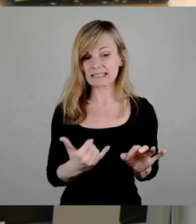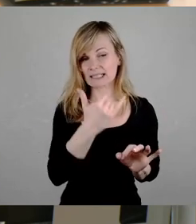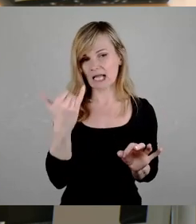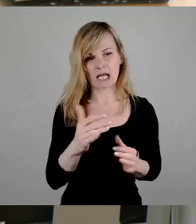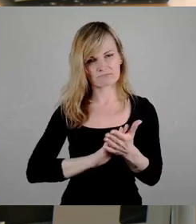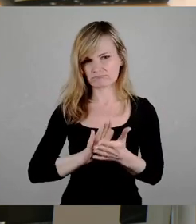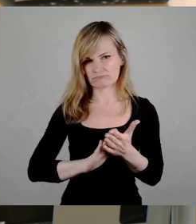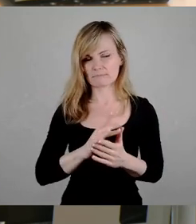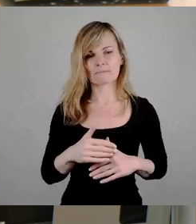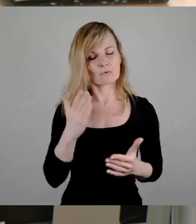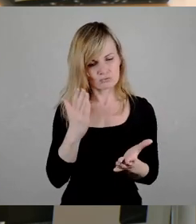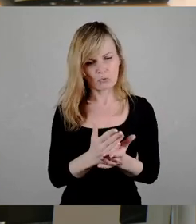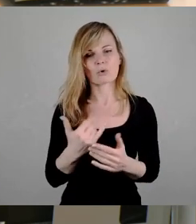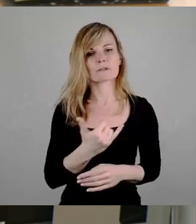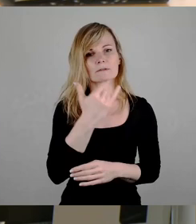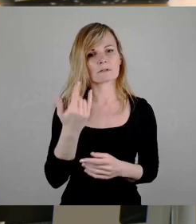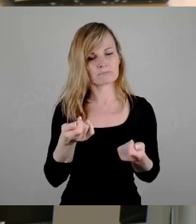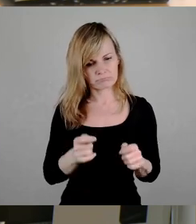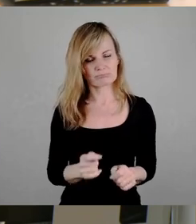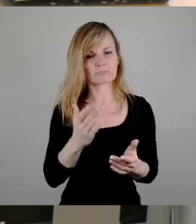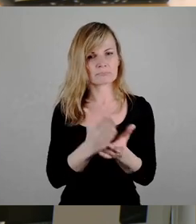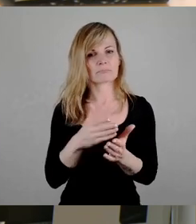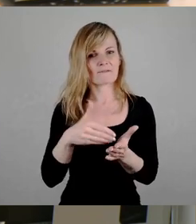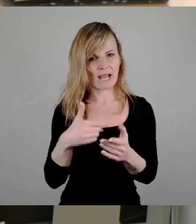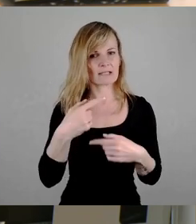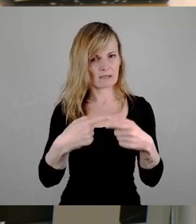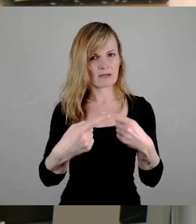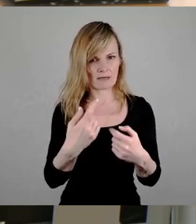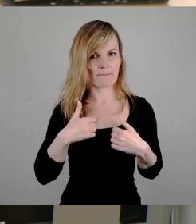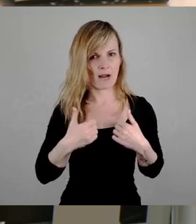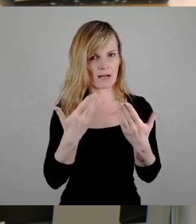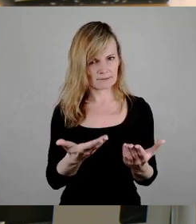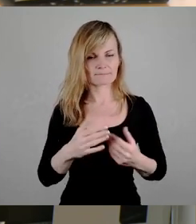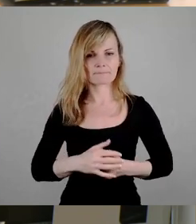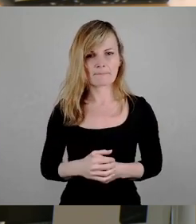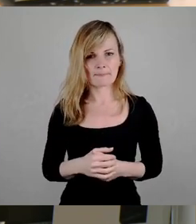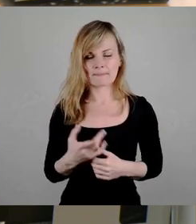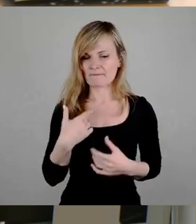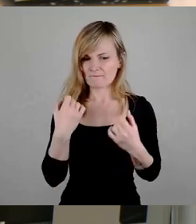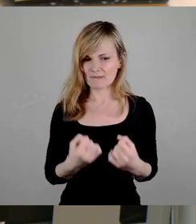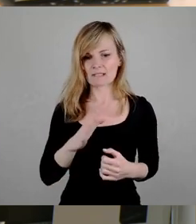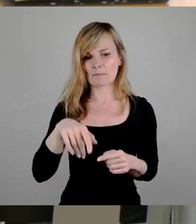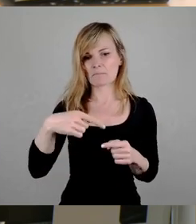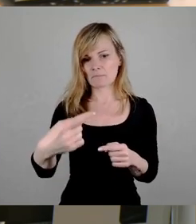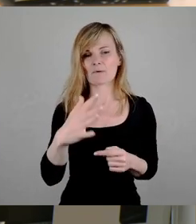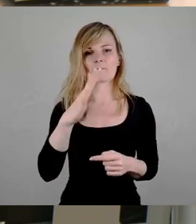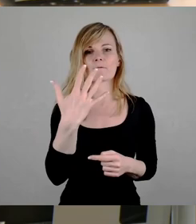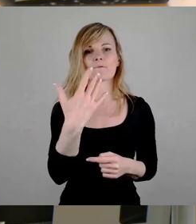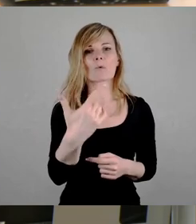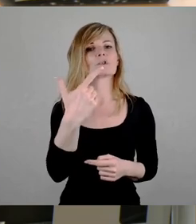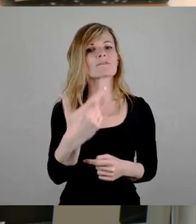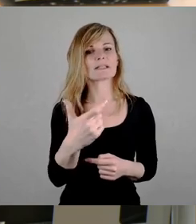eine Übereinkunft zum Weiterbetrieb des Bades. Und ich gehe da fest davon aus, dass es auch ab 25 weiterbetrieben werden wird.